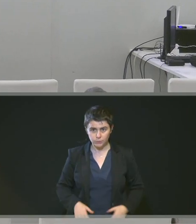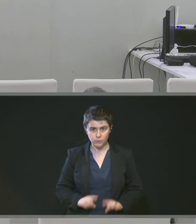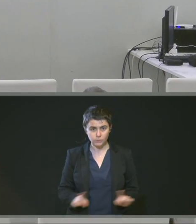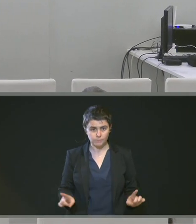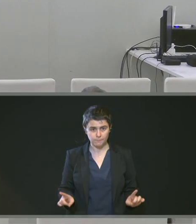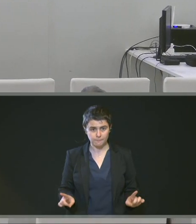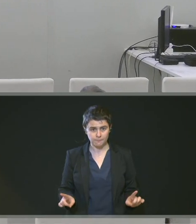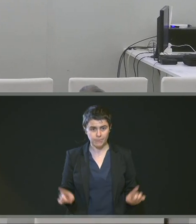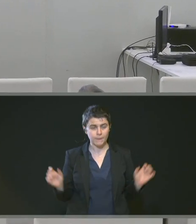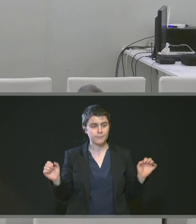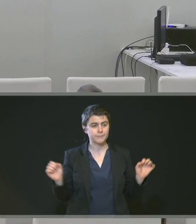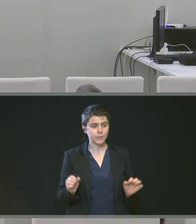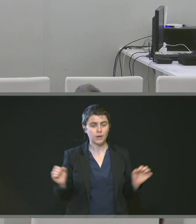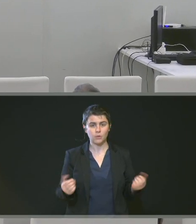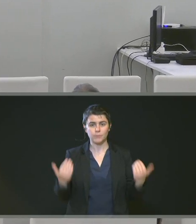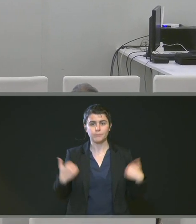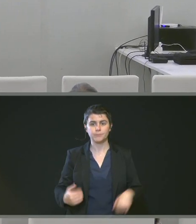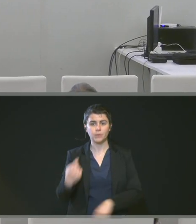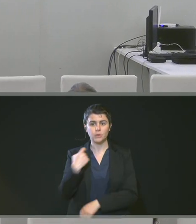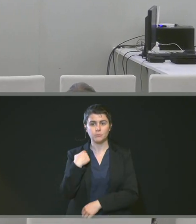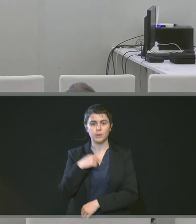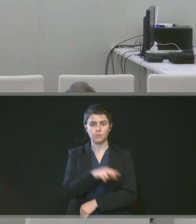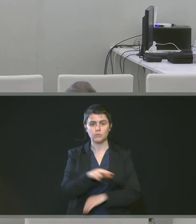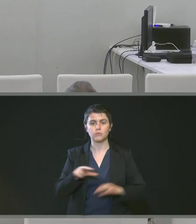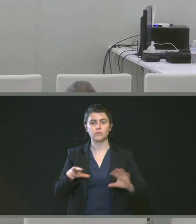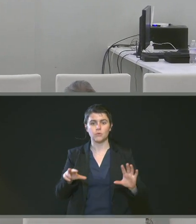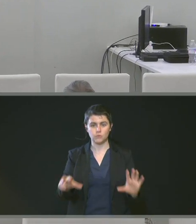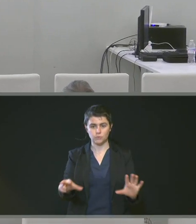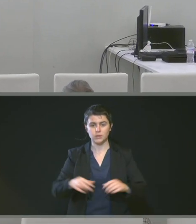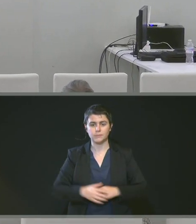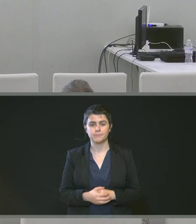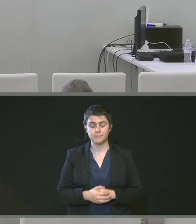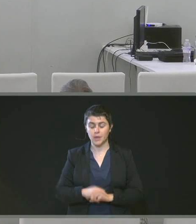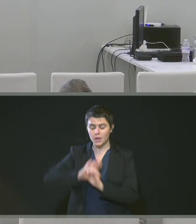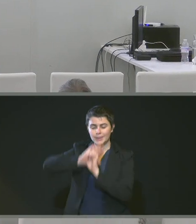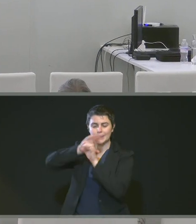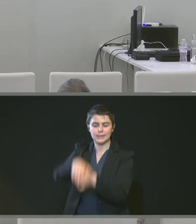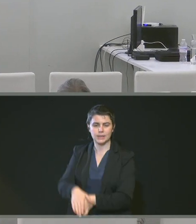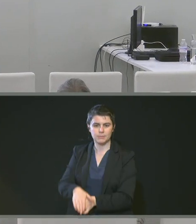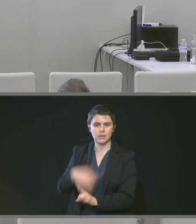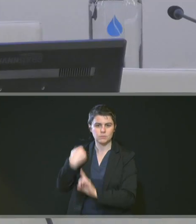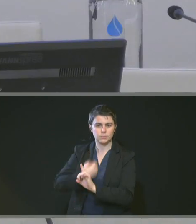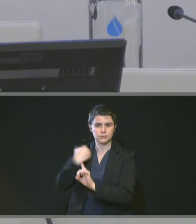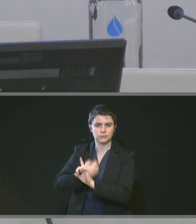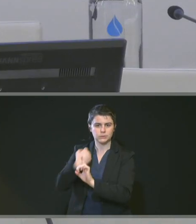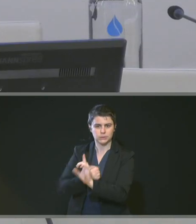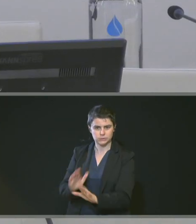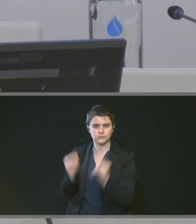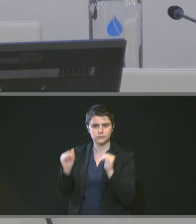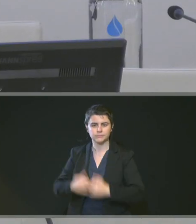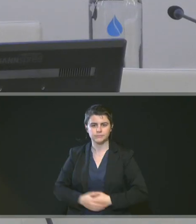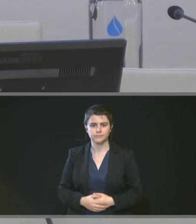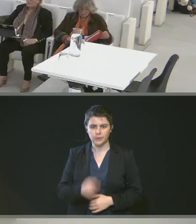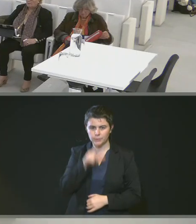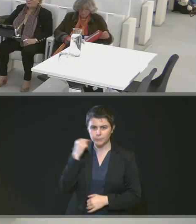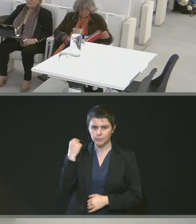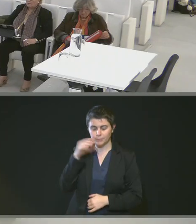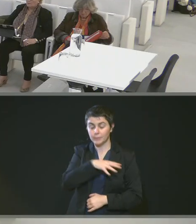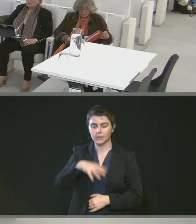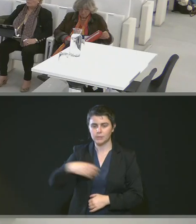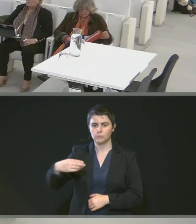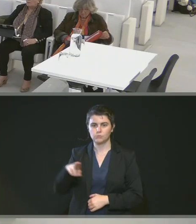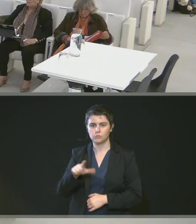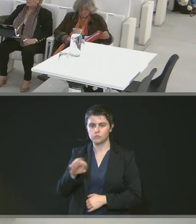unanimité. passe à la 38. Politique de la ville, renouvellement urbain, lutte contre les discriminations. Et donc, Myriam Mulot. Merci, Président. Il vous est